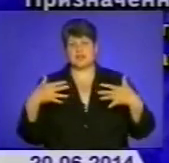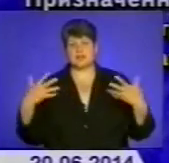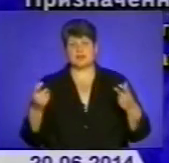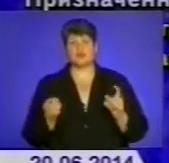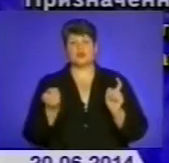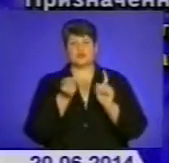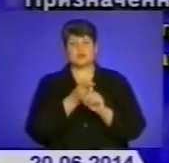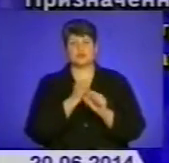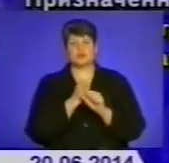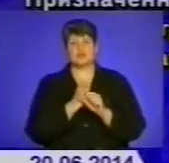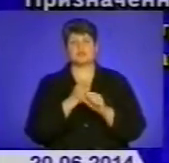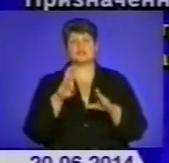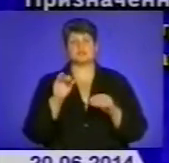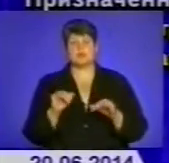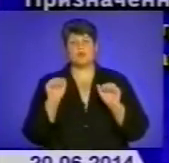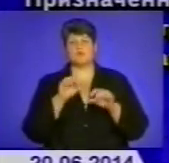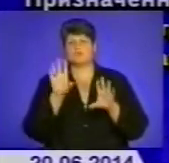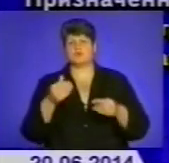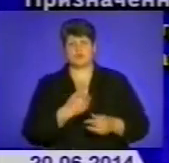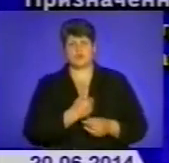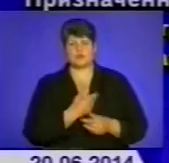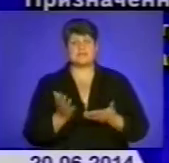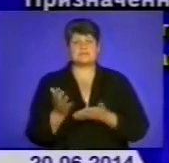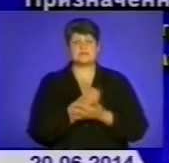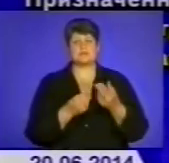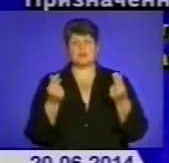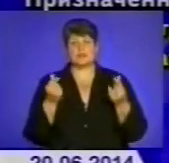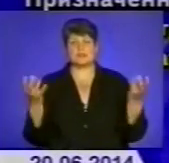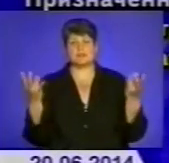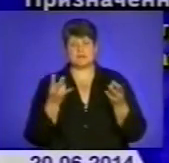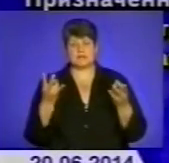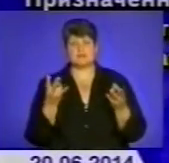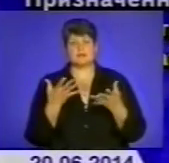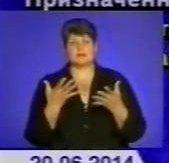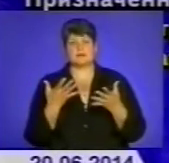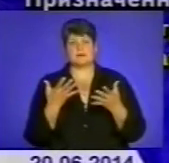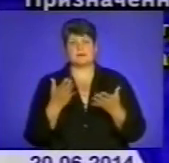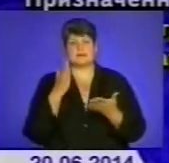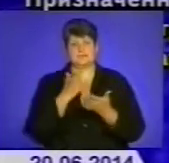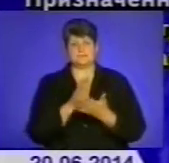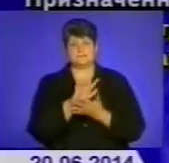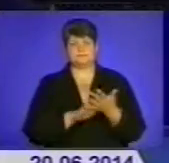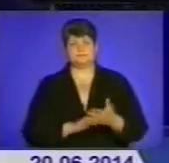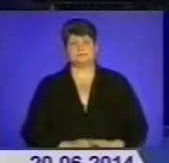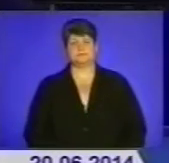Долучитися до роботи штабу можуть всі охочі. Збір коштів на потреби Збройних сил України триває.